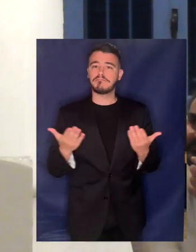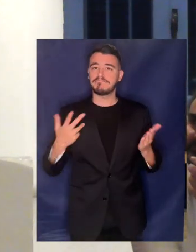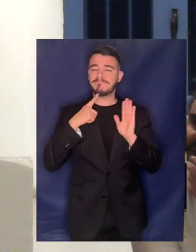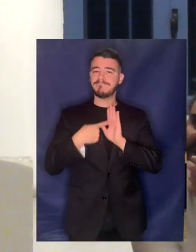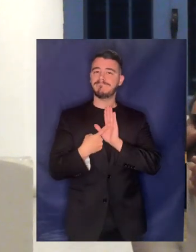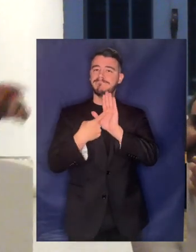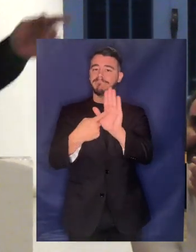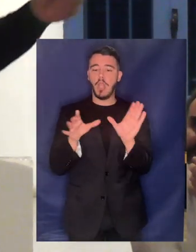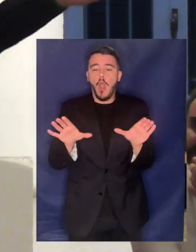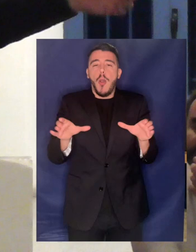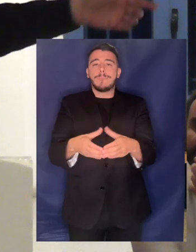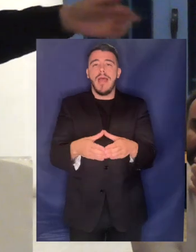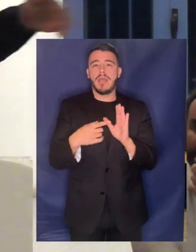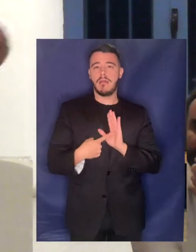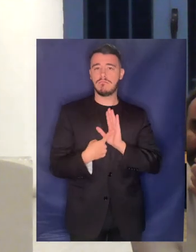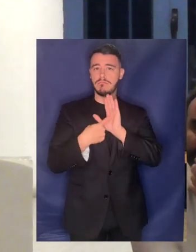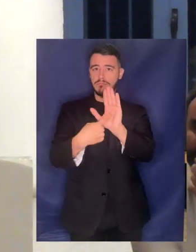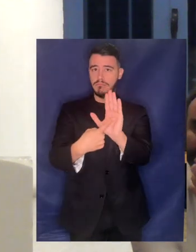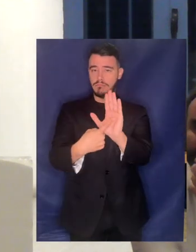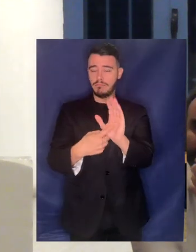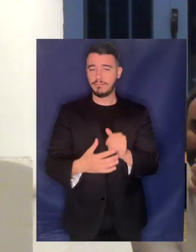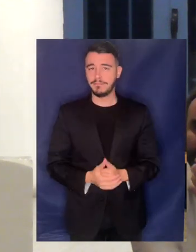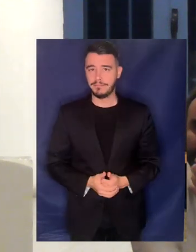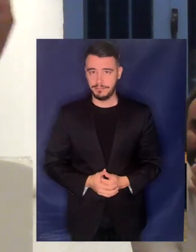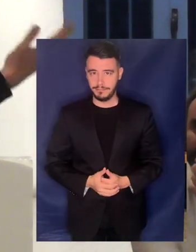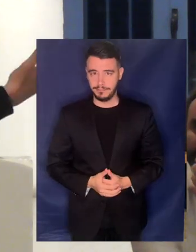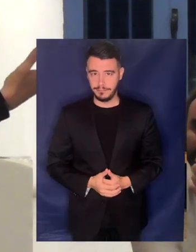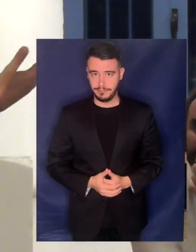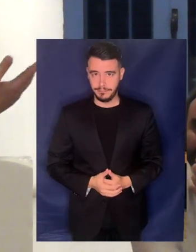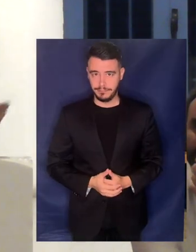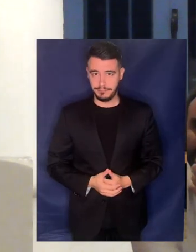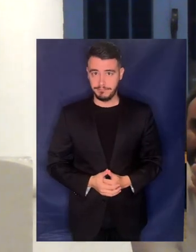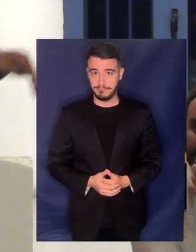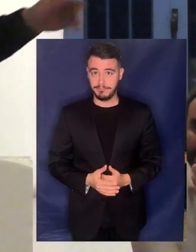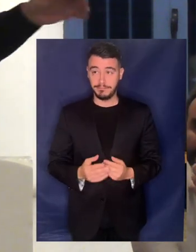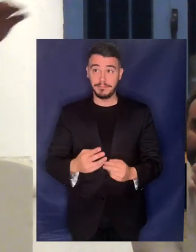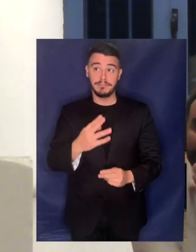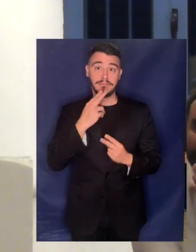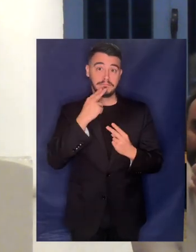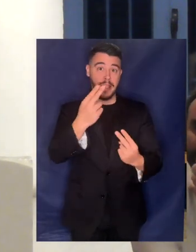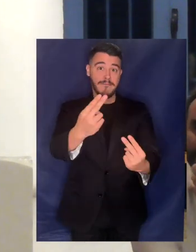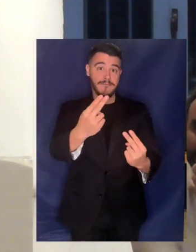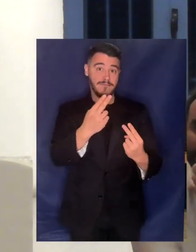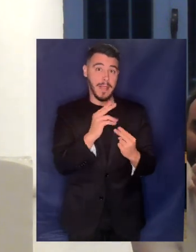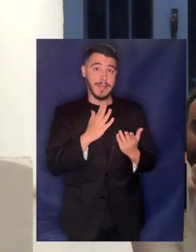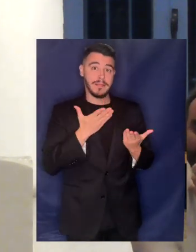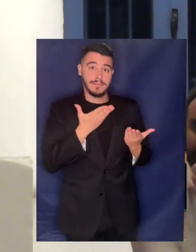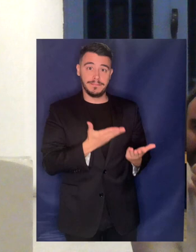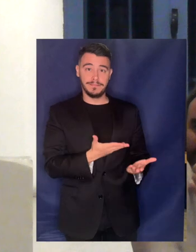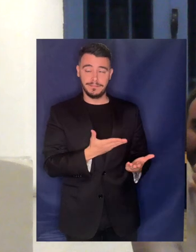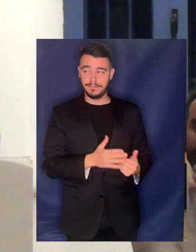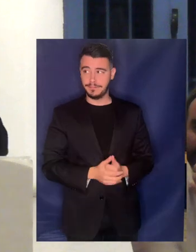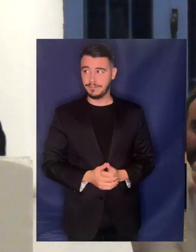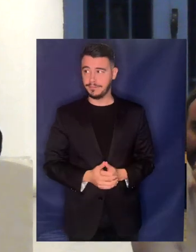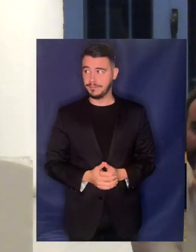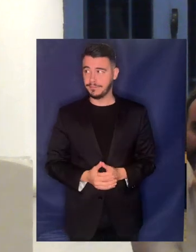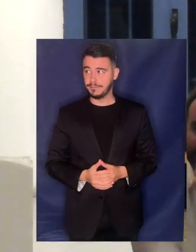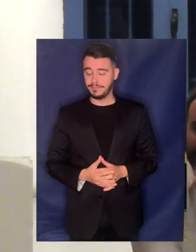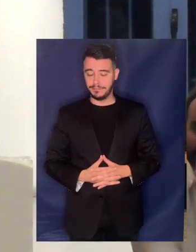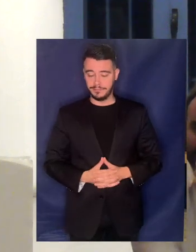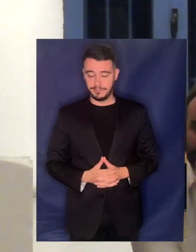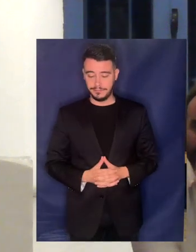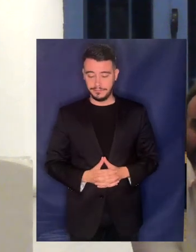ομάδα είναι όπως βλέπετε στα δεξιά σας δεν έχει κανένα πολιτικό σημενόμενο